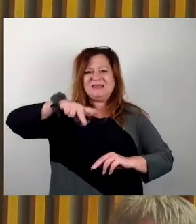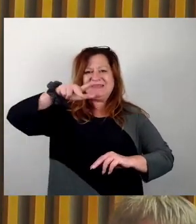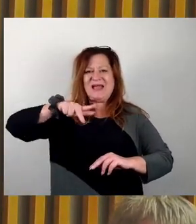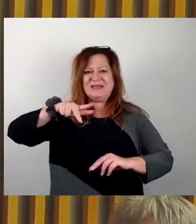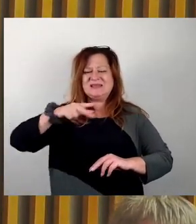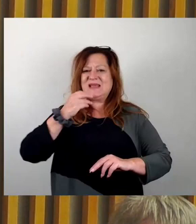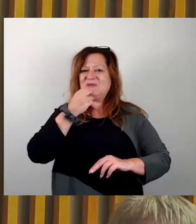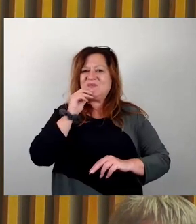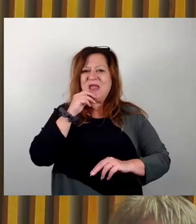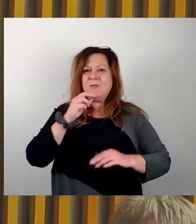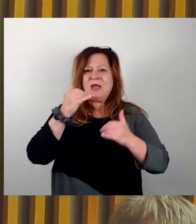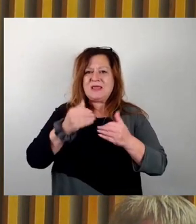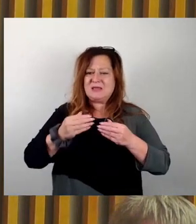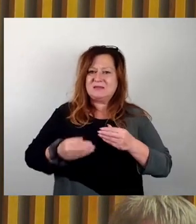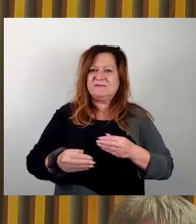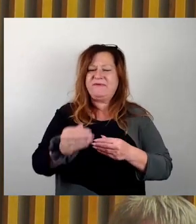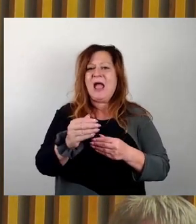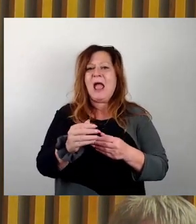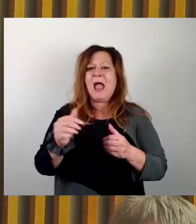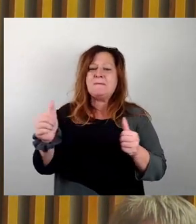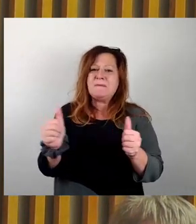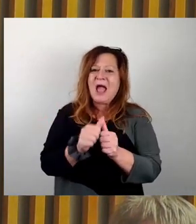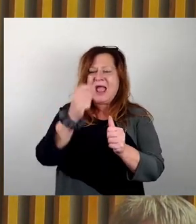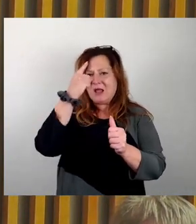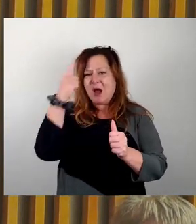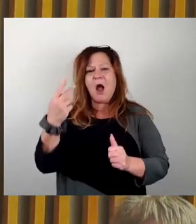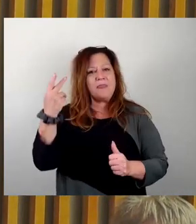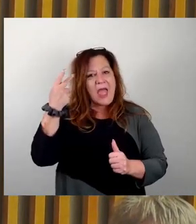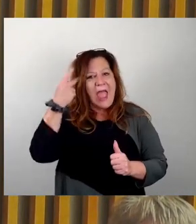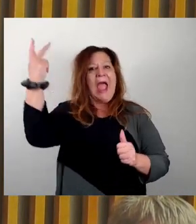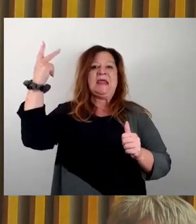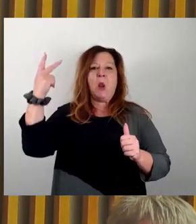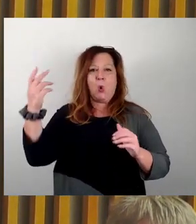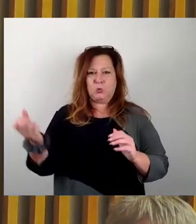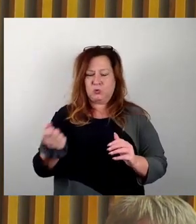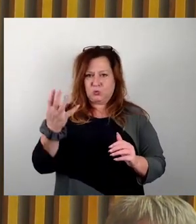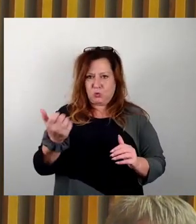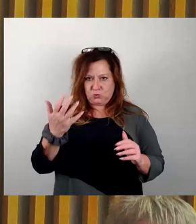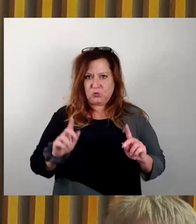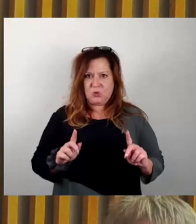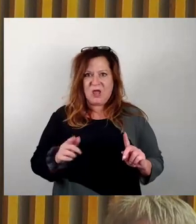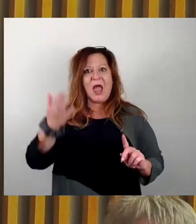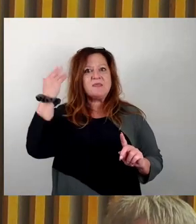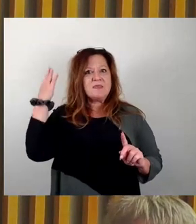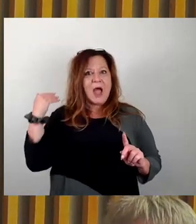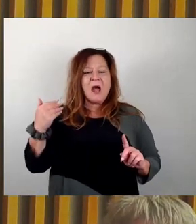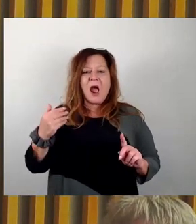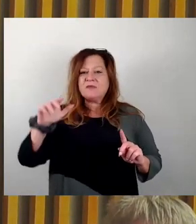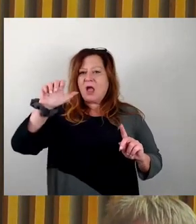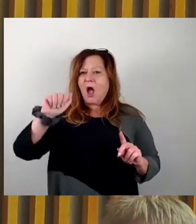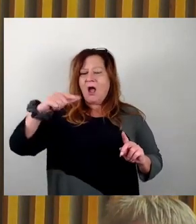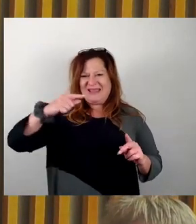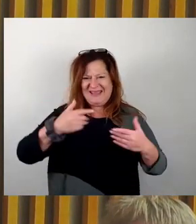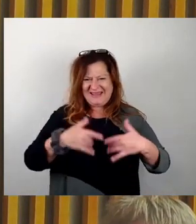Beirat Erinnerungskulturen, was ich sehr begrüße. Und wir haben damals in der AG unter anderem den